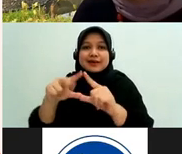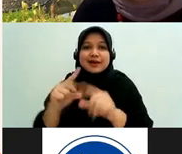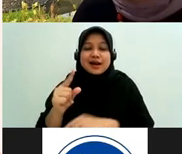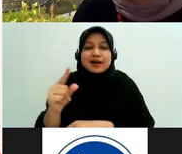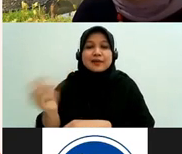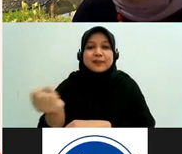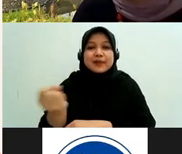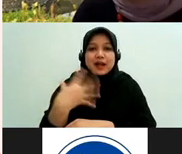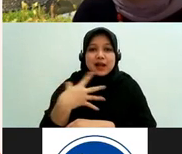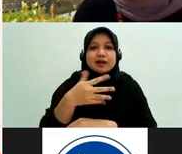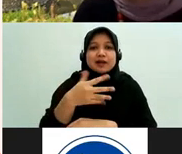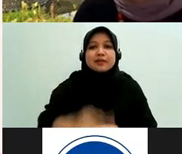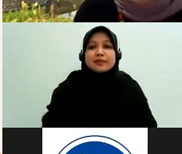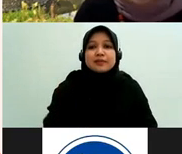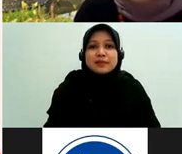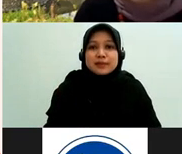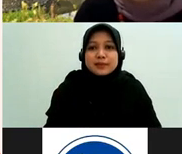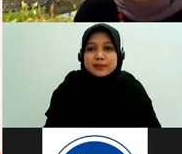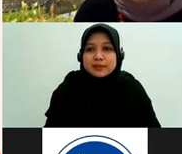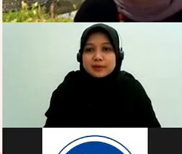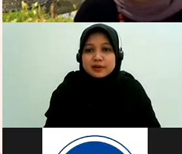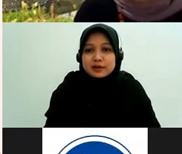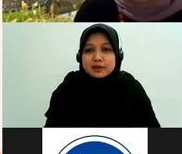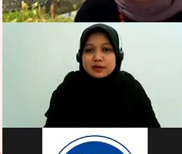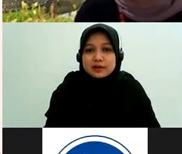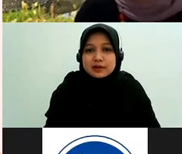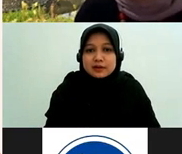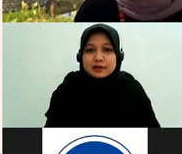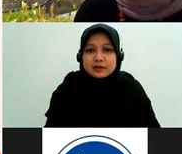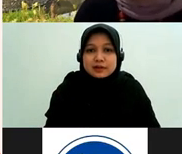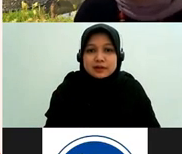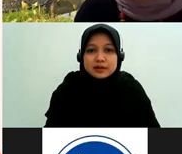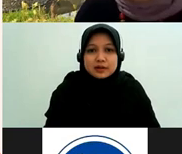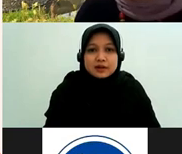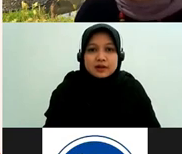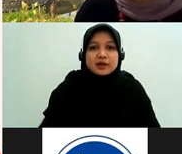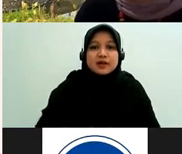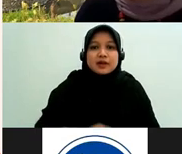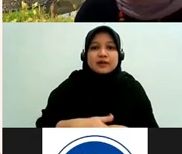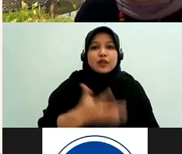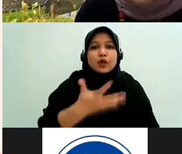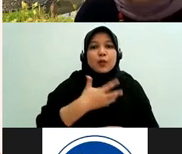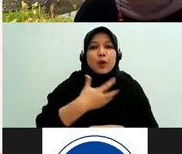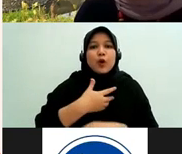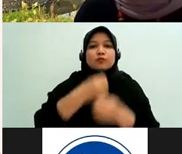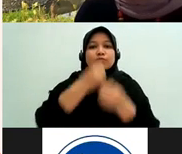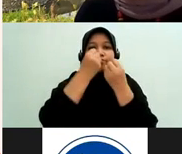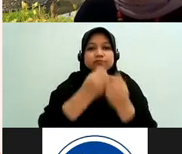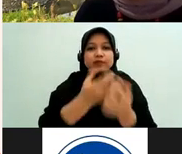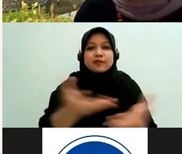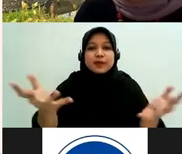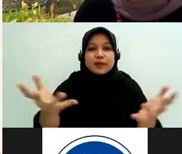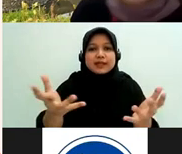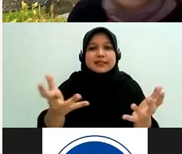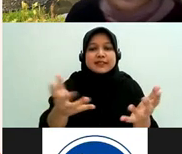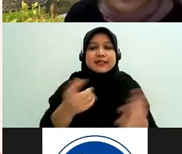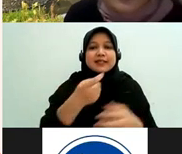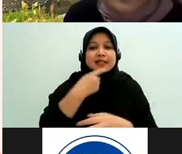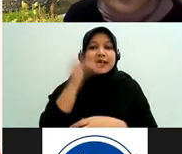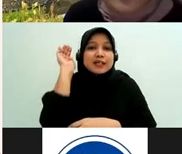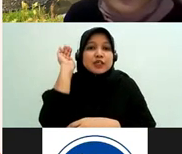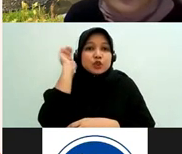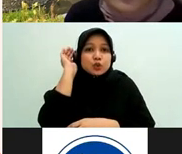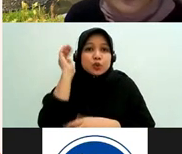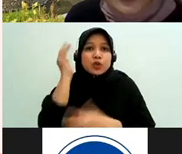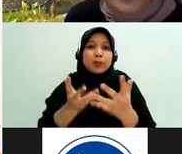hukum adalah memberi informasi kepada publik mengenai isu yang jarang diangkat serta sebagai sarana advokasi tren banget Mas